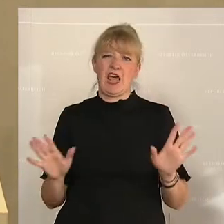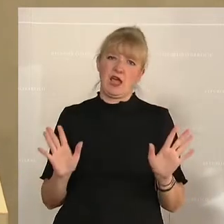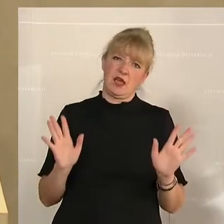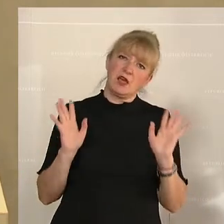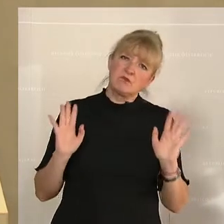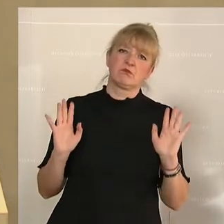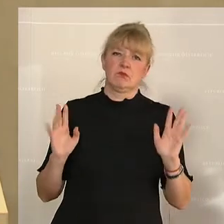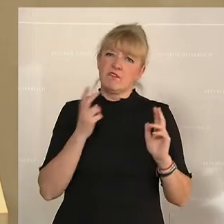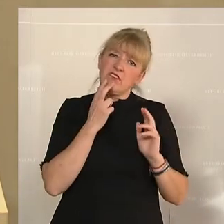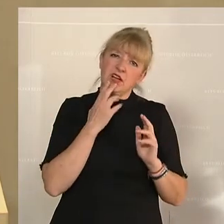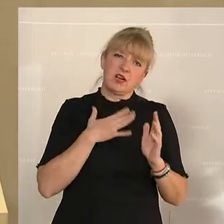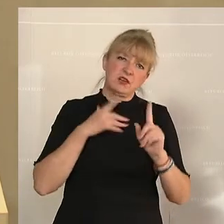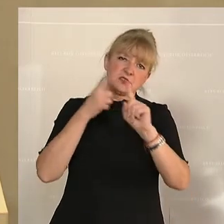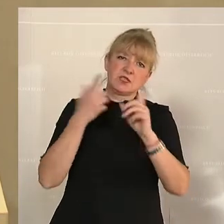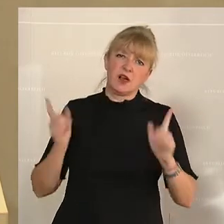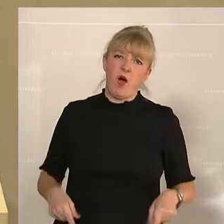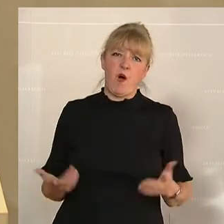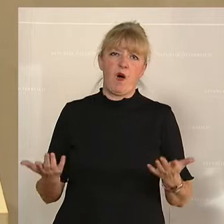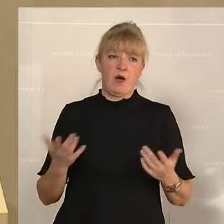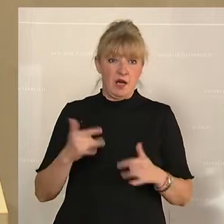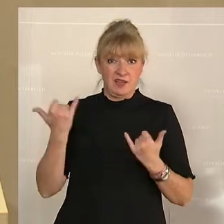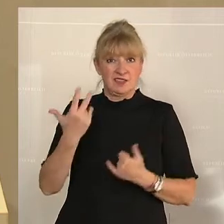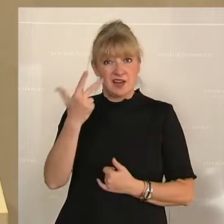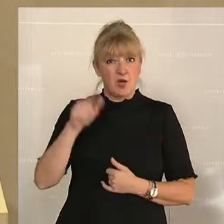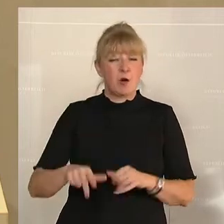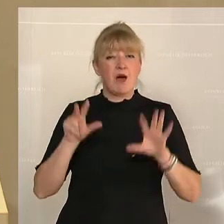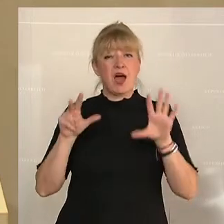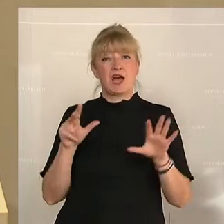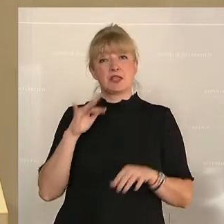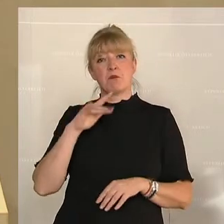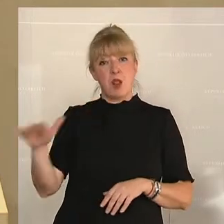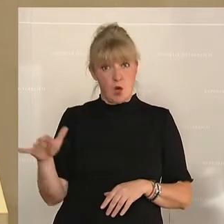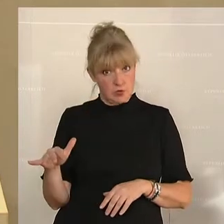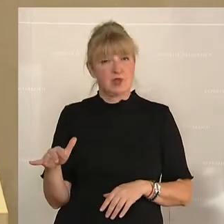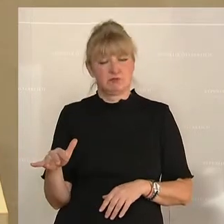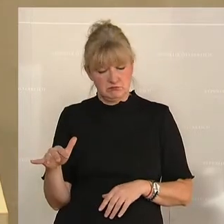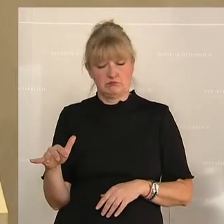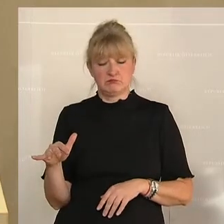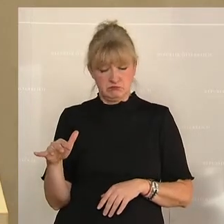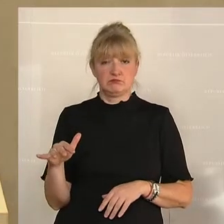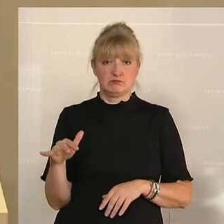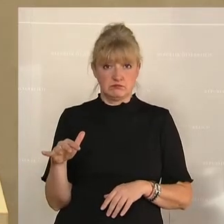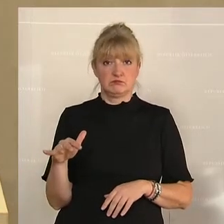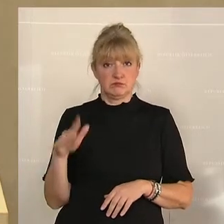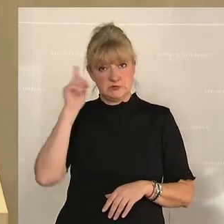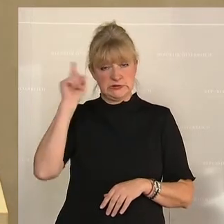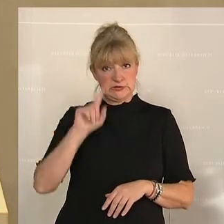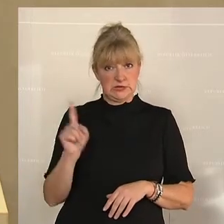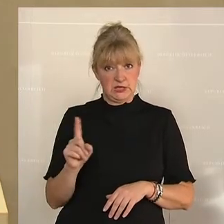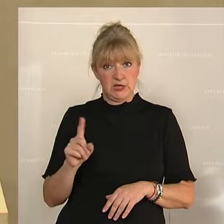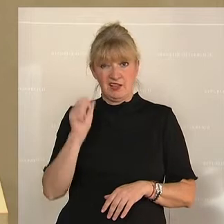Wenn man bedenkt, dass derzeit 3,8 Millionen, ja, 3,8 Millionen Tiere